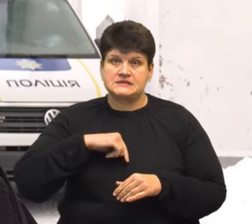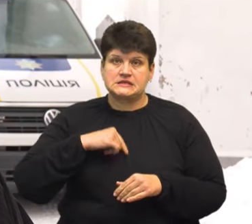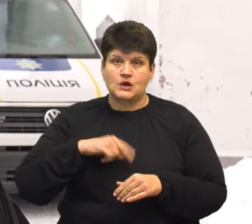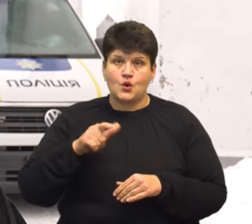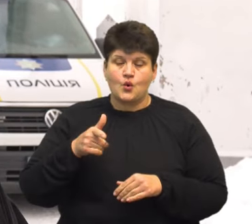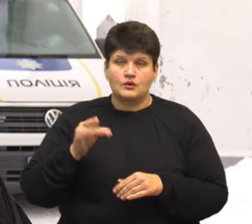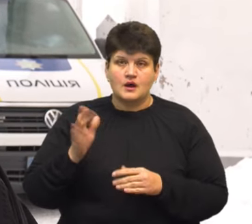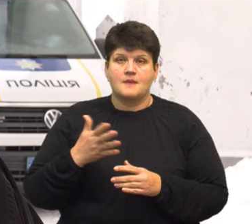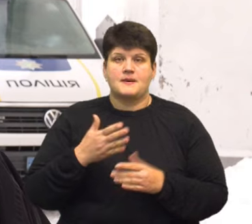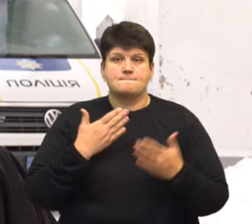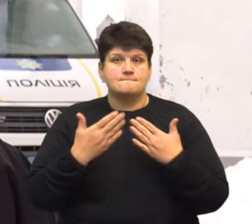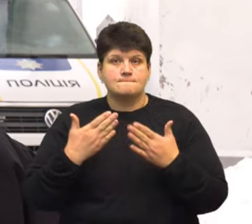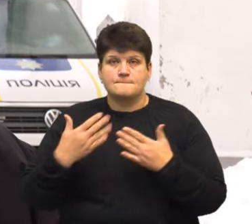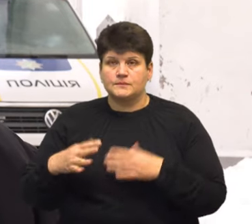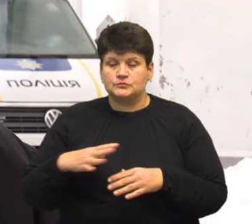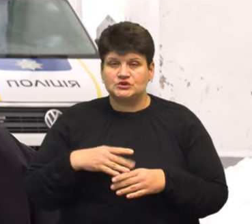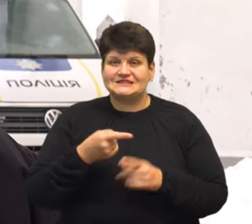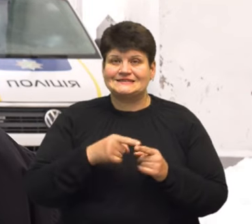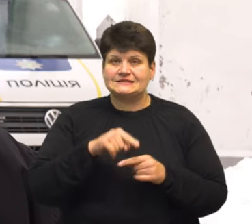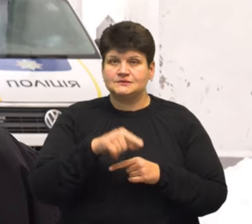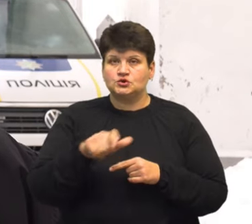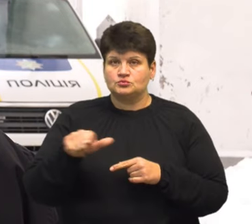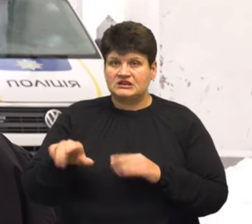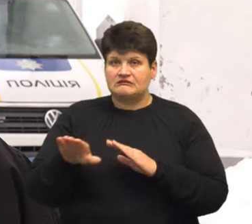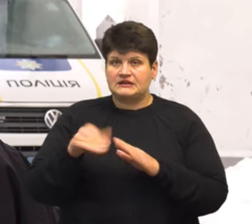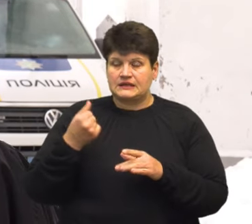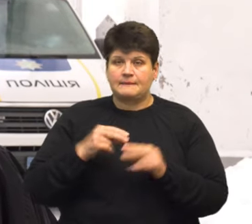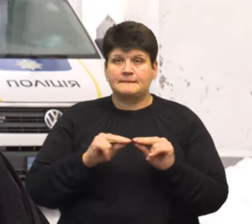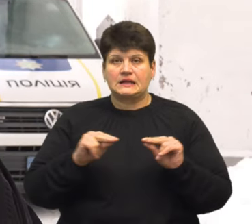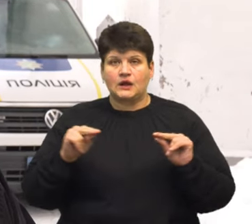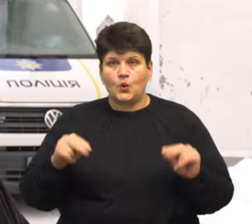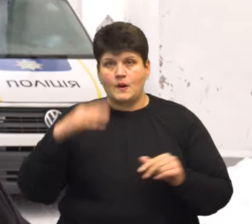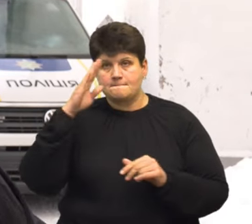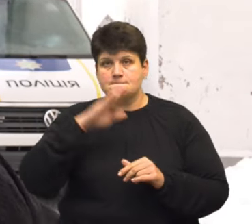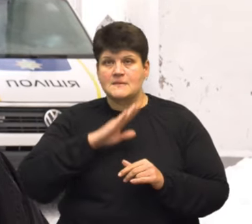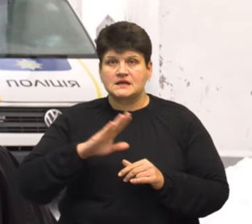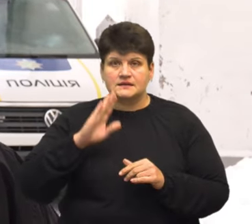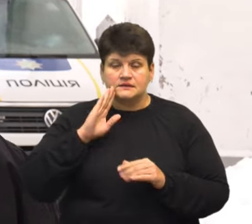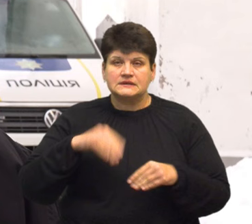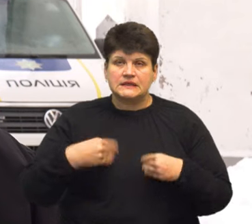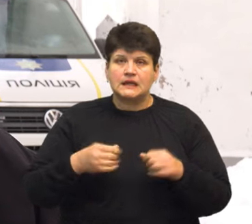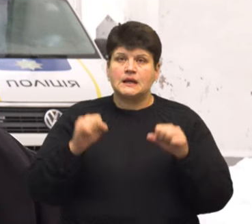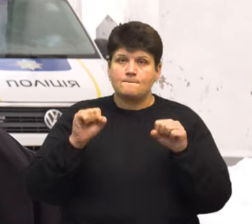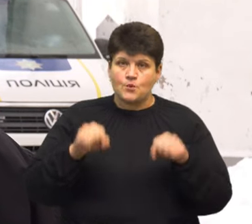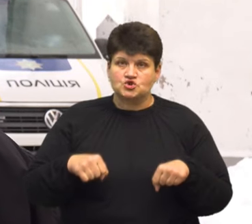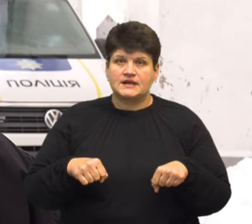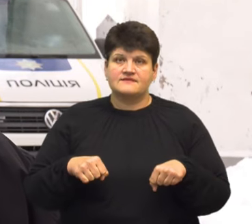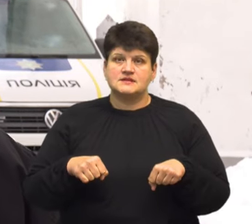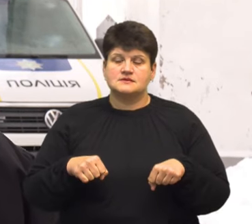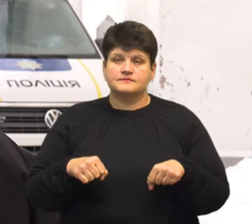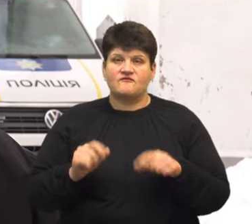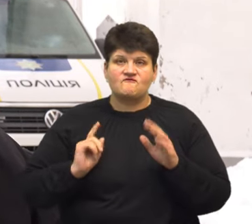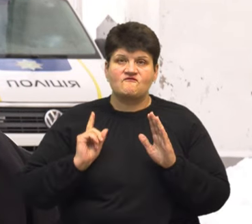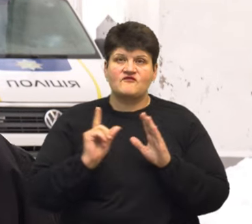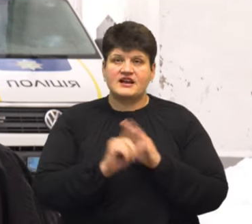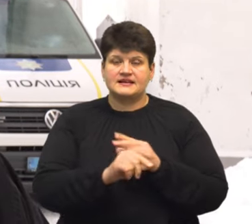діалогу поспілкувалися з цими людьми, викликали педагогів, батьків і дали можливість виїхати